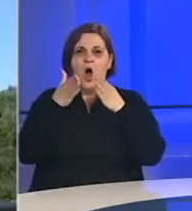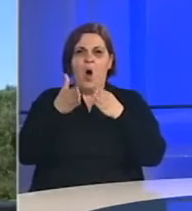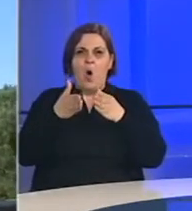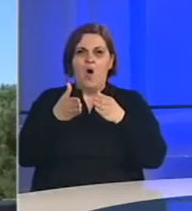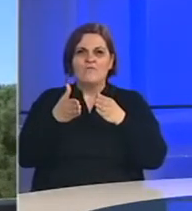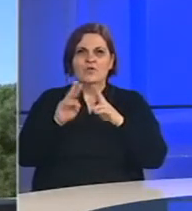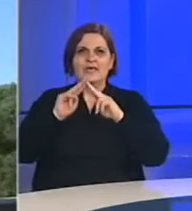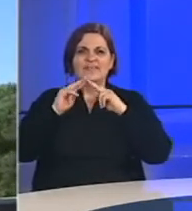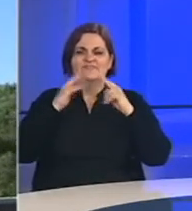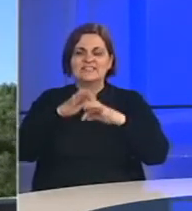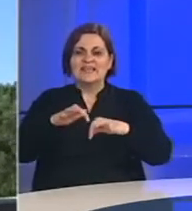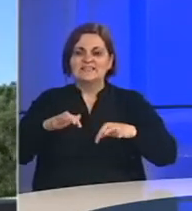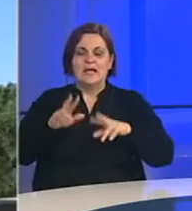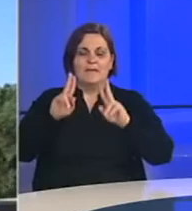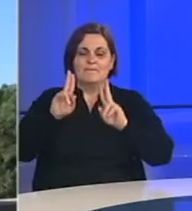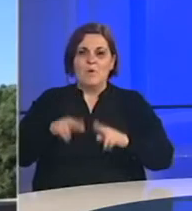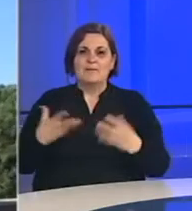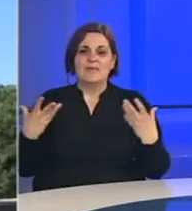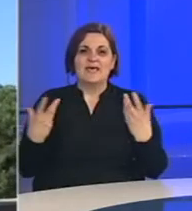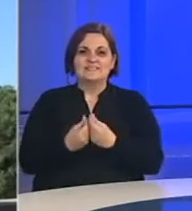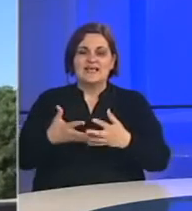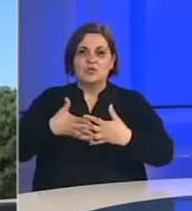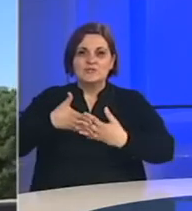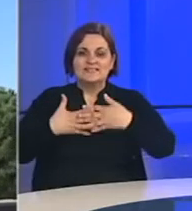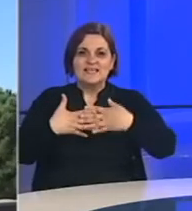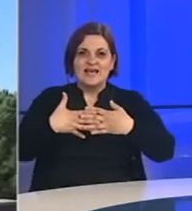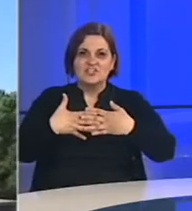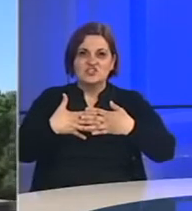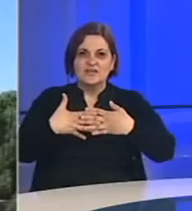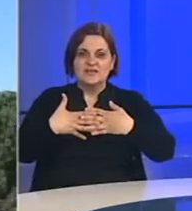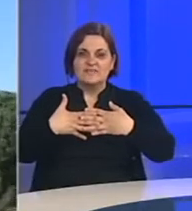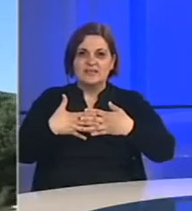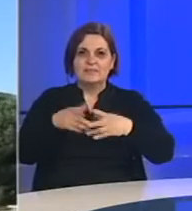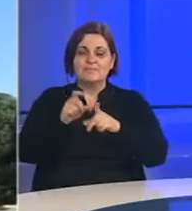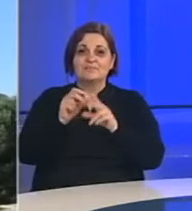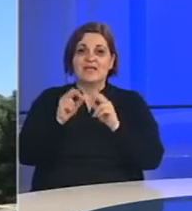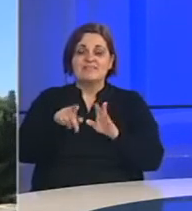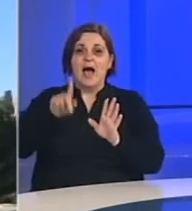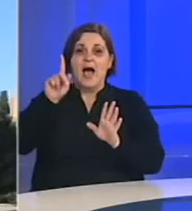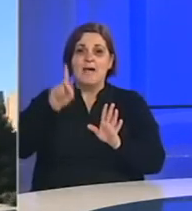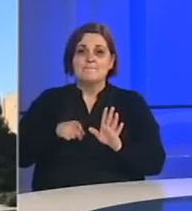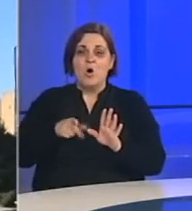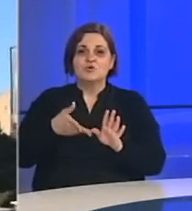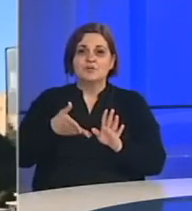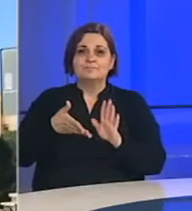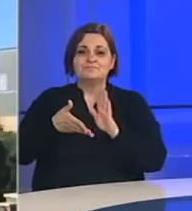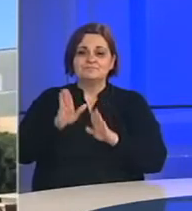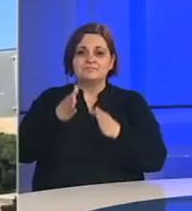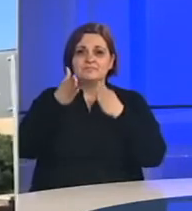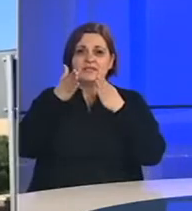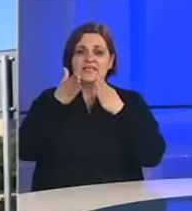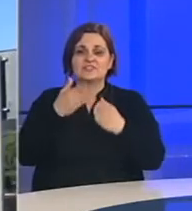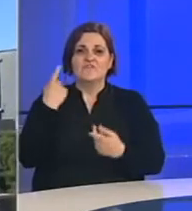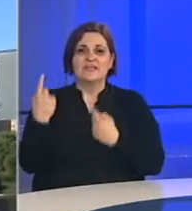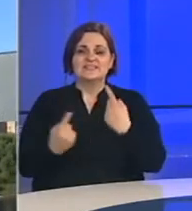kriza i moramo zajedno surađivati da možemo izaći iz ove